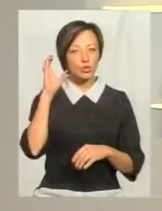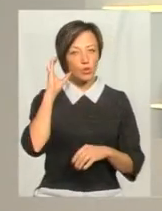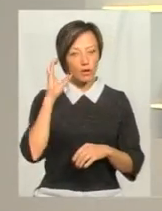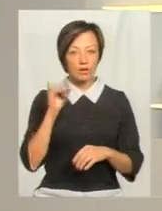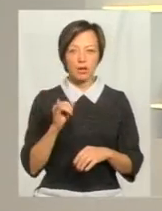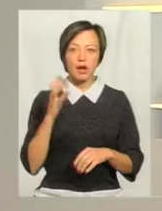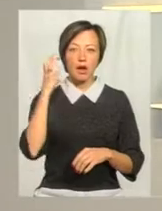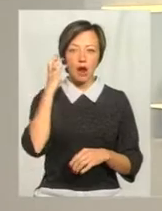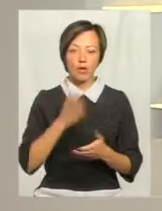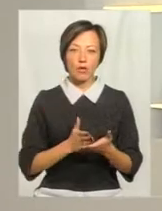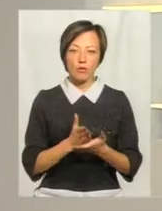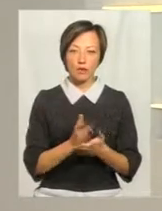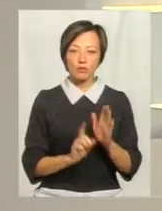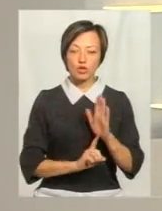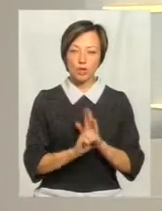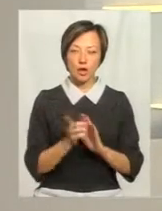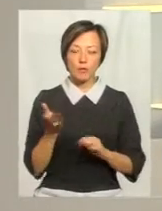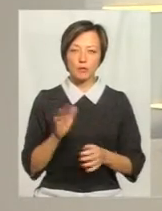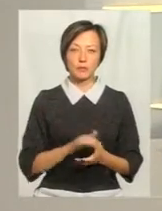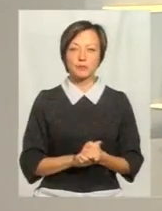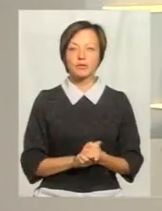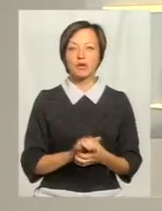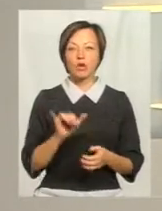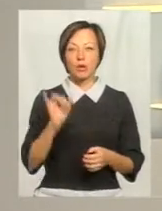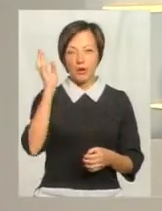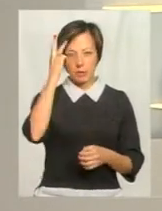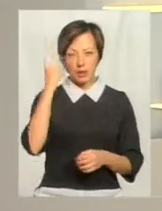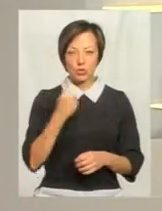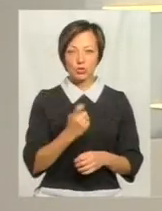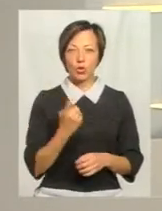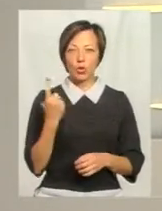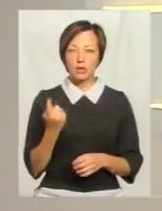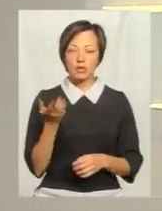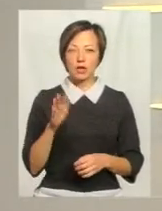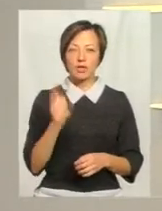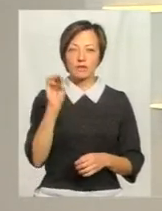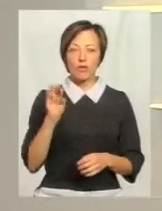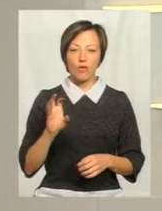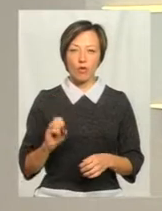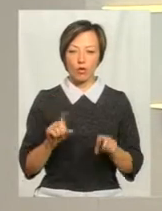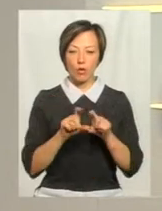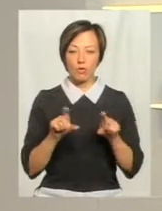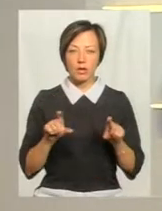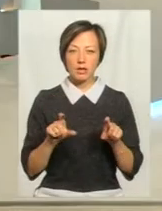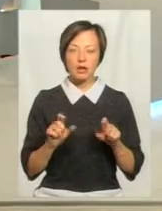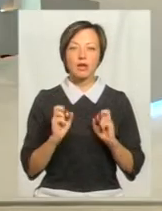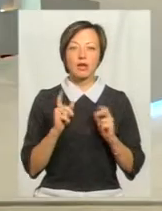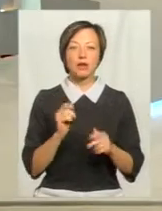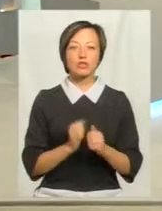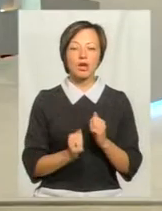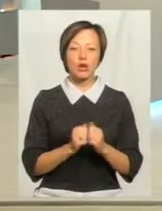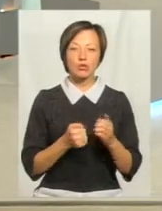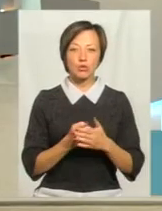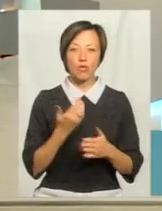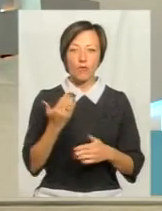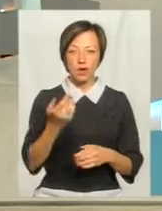радіоверсію. І починаємо. У Хмельницькому 101 світлофорний об'єкт. Пане Миколу, як часто до